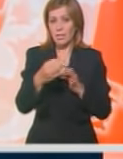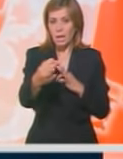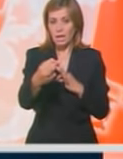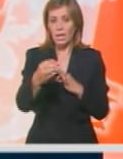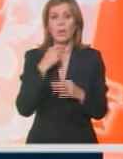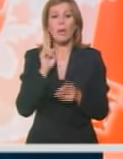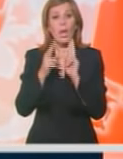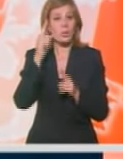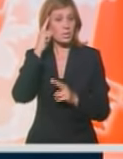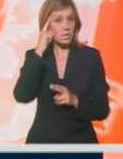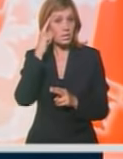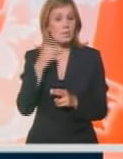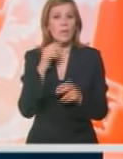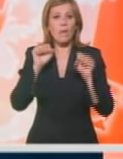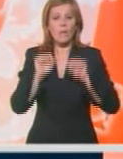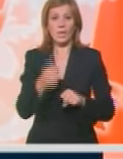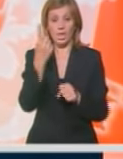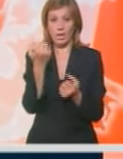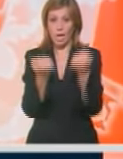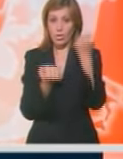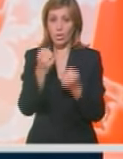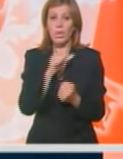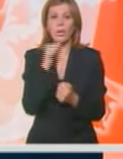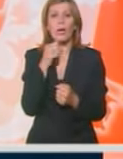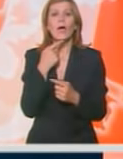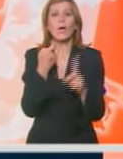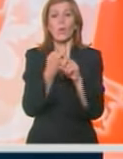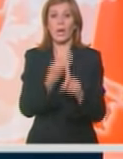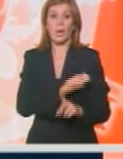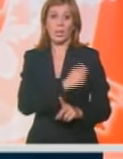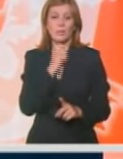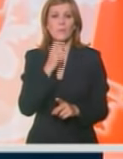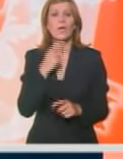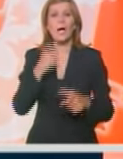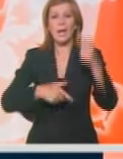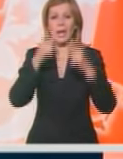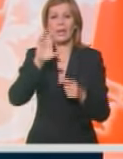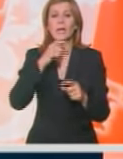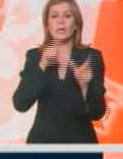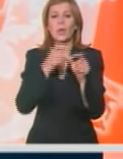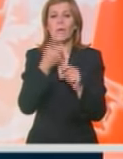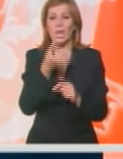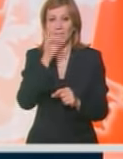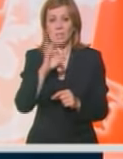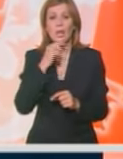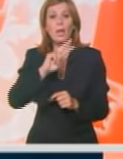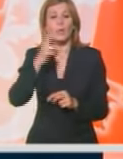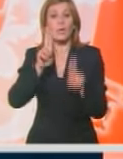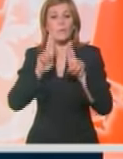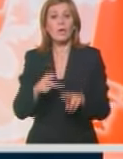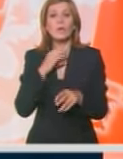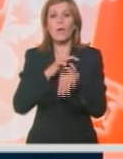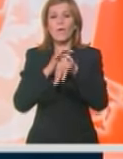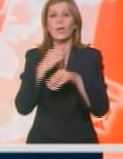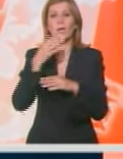Kako se saznaje, vlasnik jednog automobila je komunalni inspektor grada Leskovca, a drugi se zvanično vodi